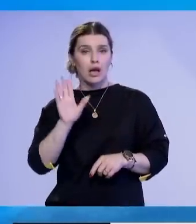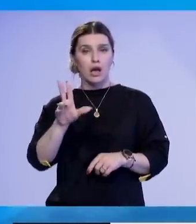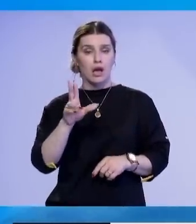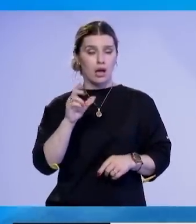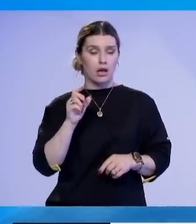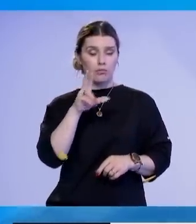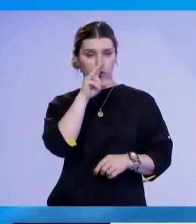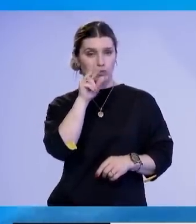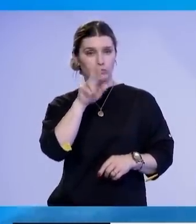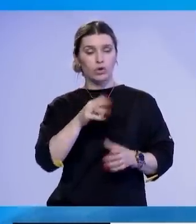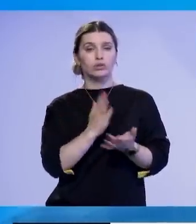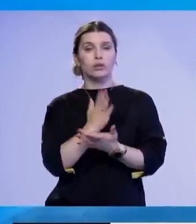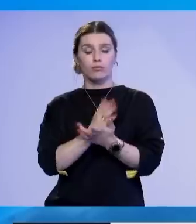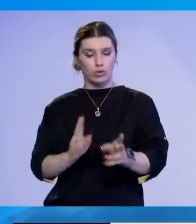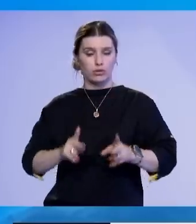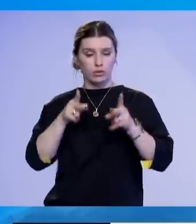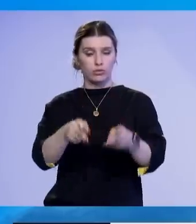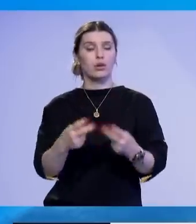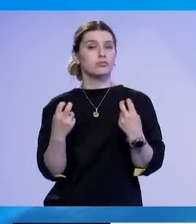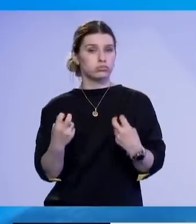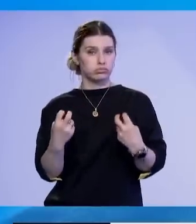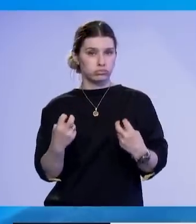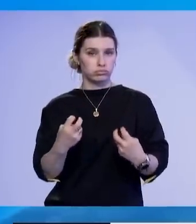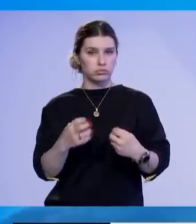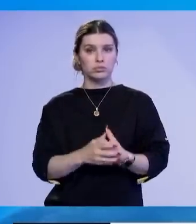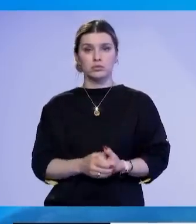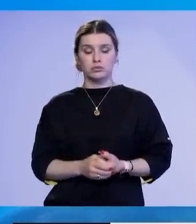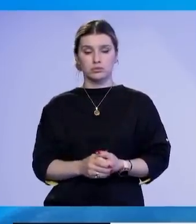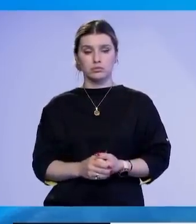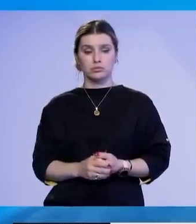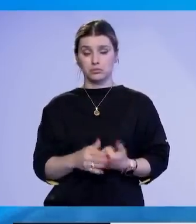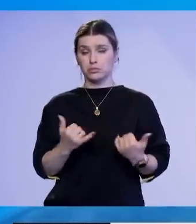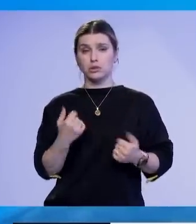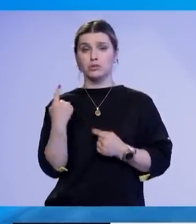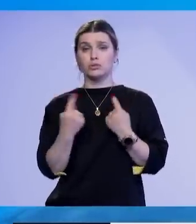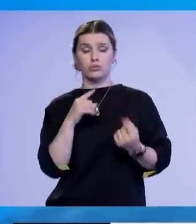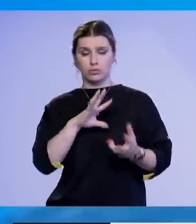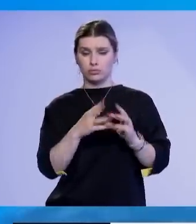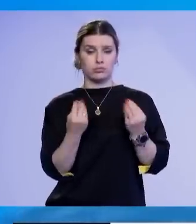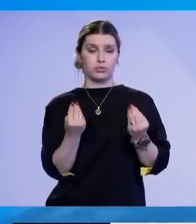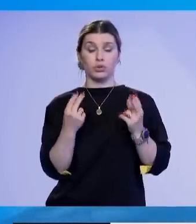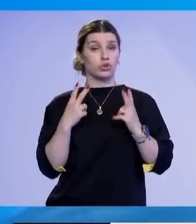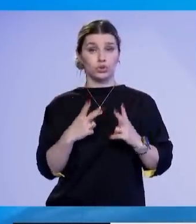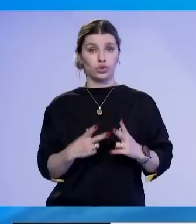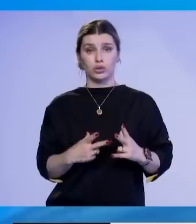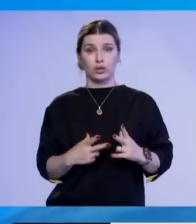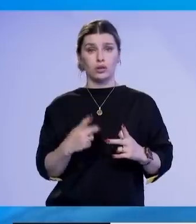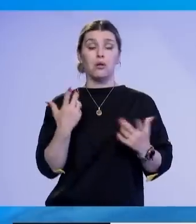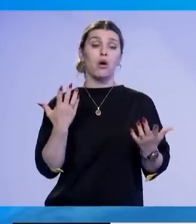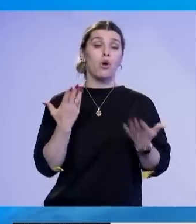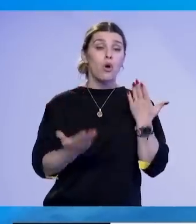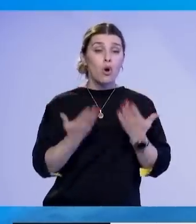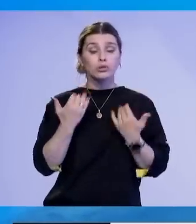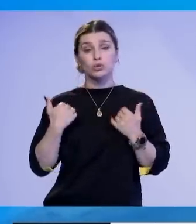gjithmonë tek ura mbi lumin iber, ndërsa situata është e qetë gjatë ditës e sotme, ndoshtar dhe për faktin që është vikend, e